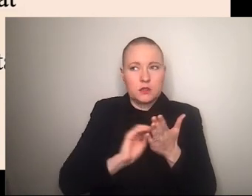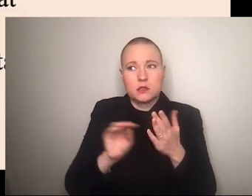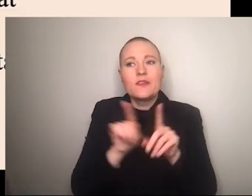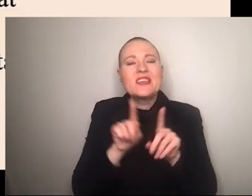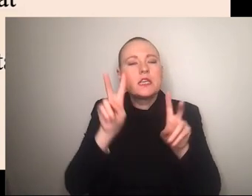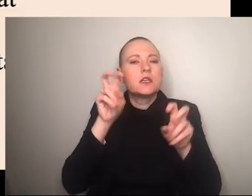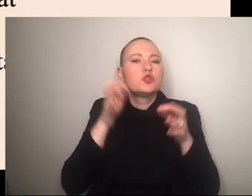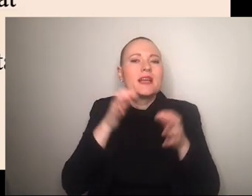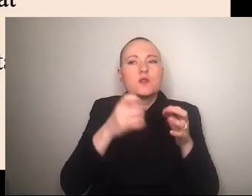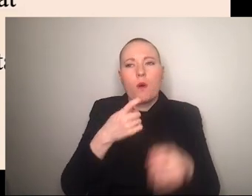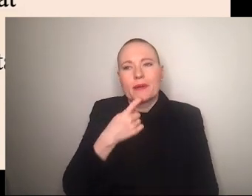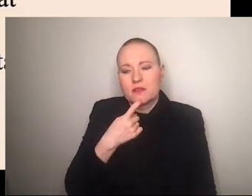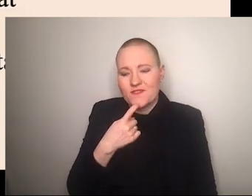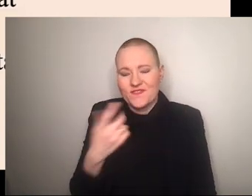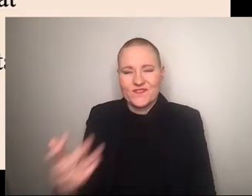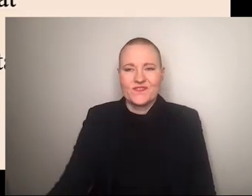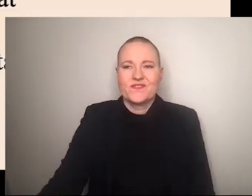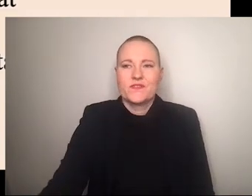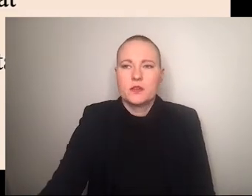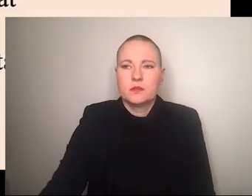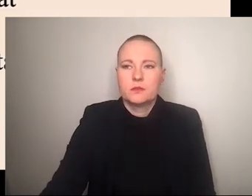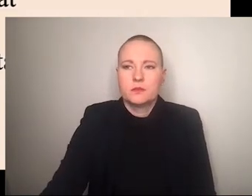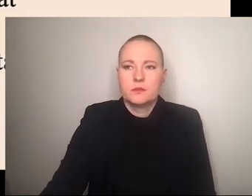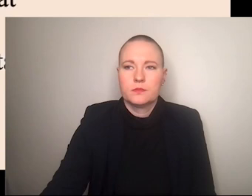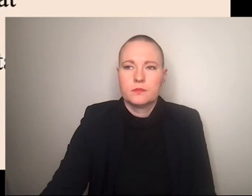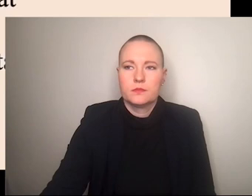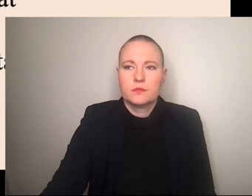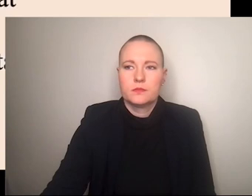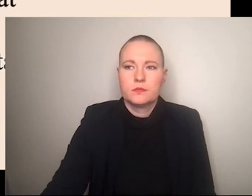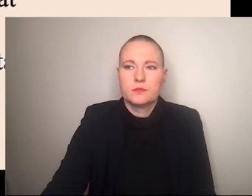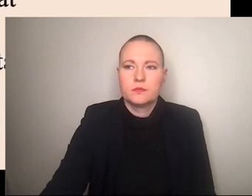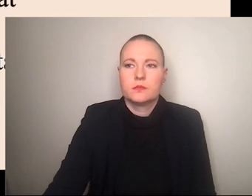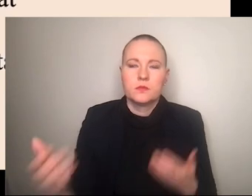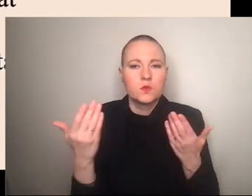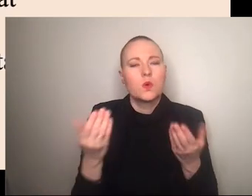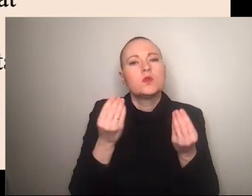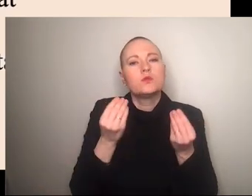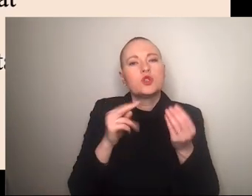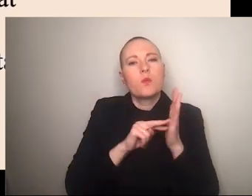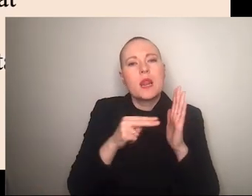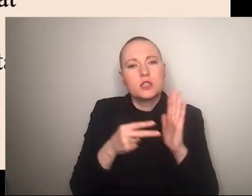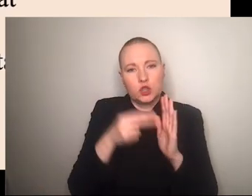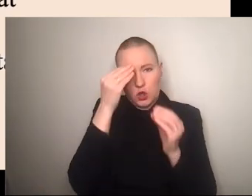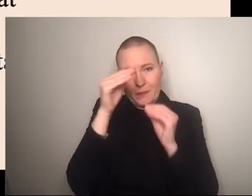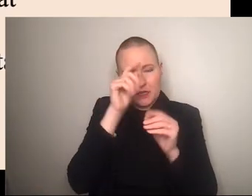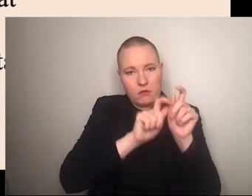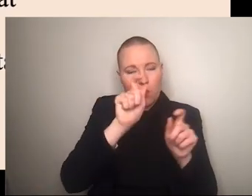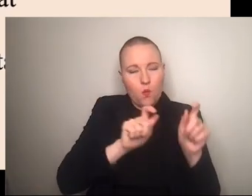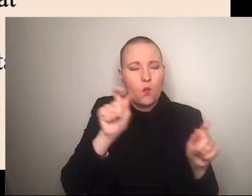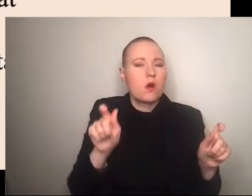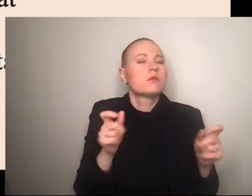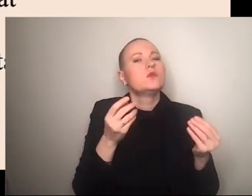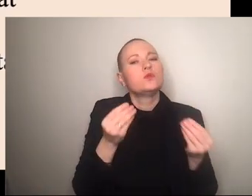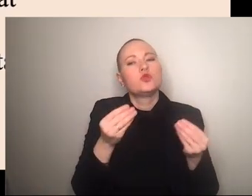suggeriert und das sehen wir eben häufig bei politischen kommentatorinnen auf beiden plattformen aber